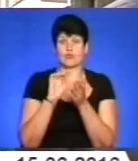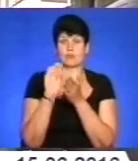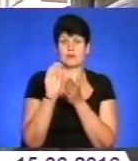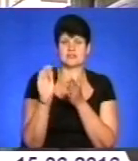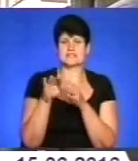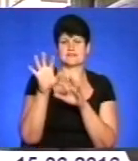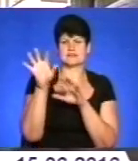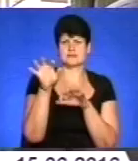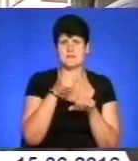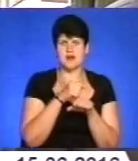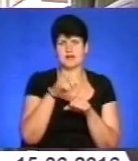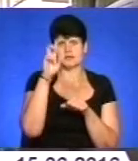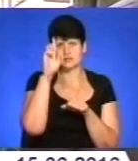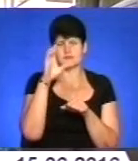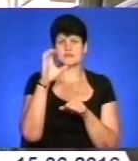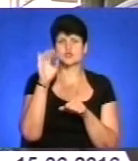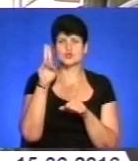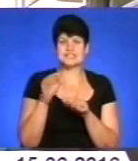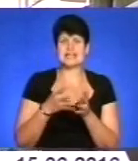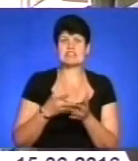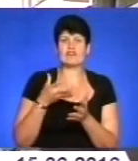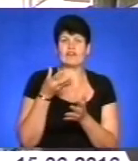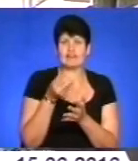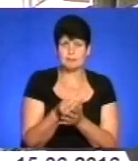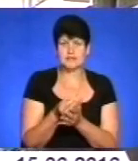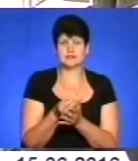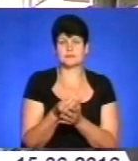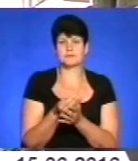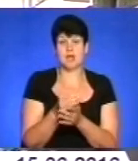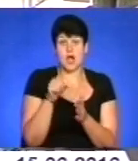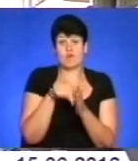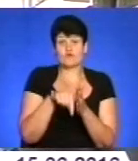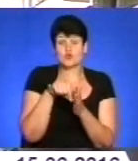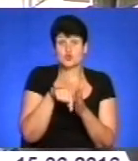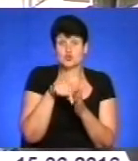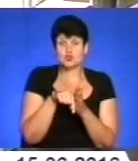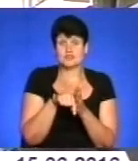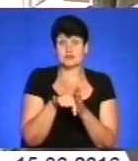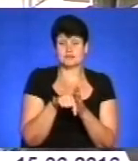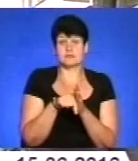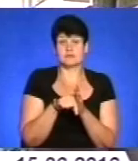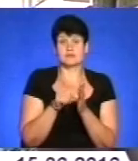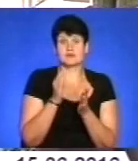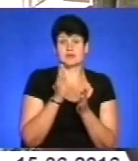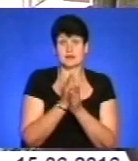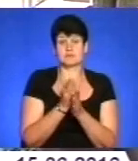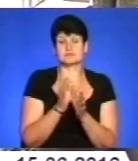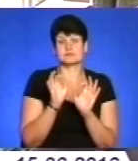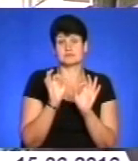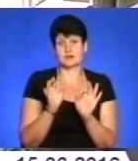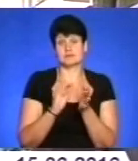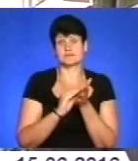що відібрали державні соціальні виплати, а в суті в самій тексті йде правильне трактування